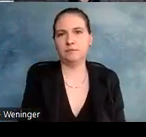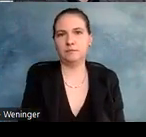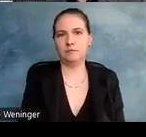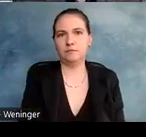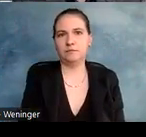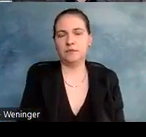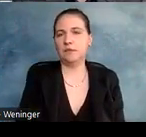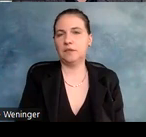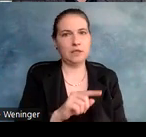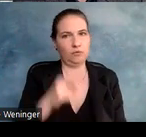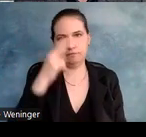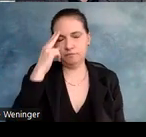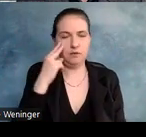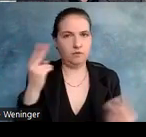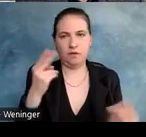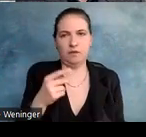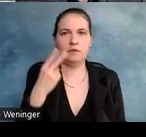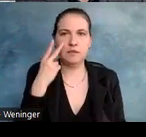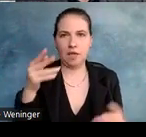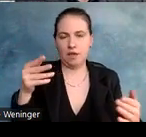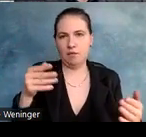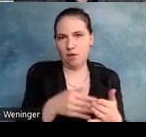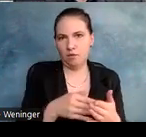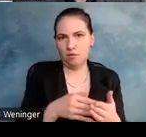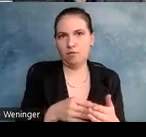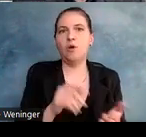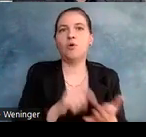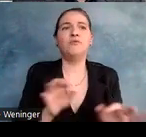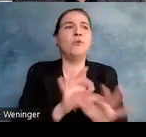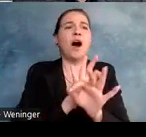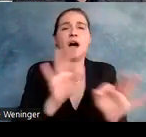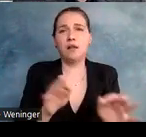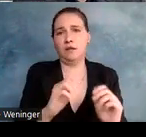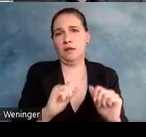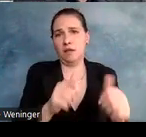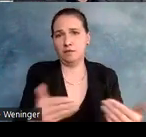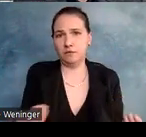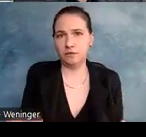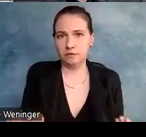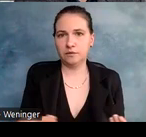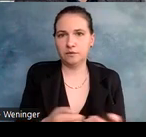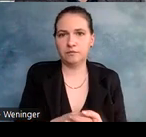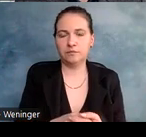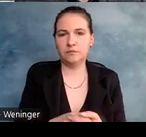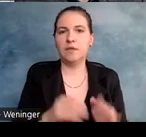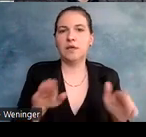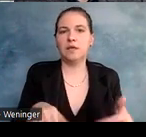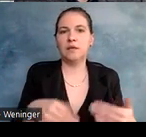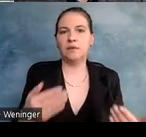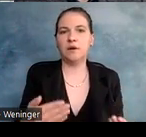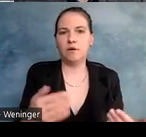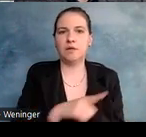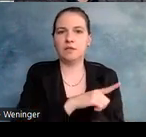Leute, ein Screenreader benutzen, weil das einfach für alle hilfreich sein kann. Also es gibt ja auch in HTML das